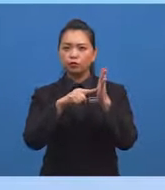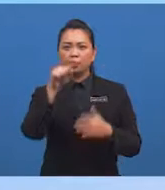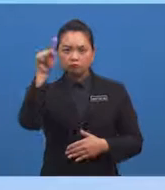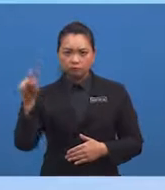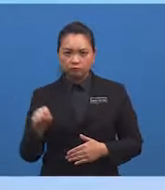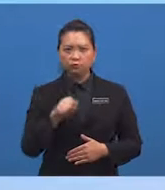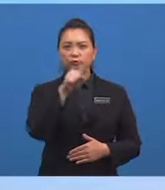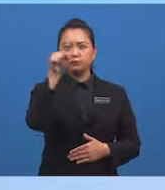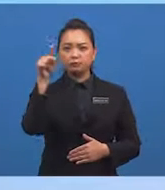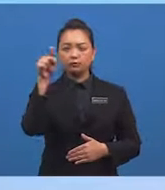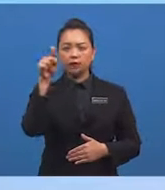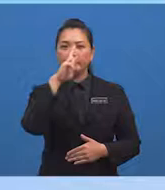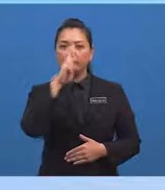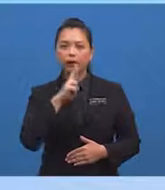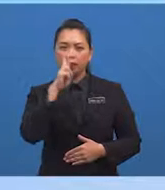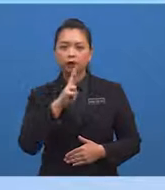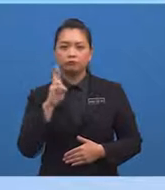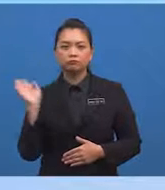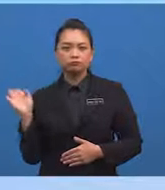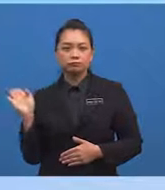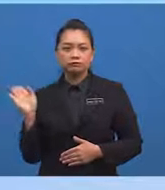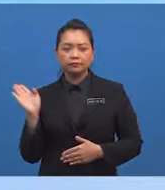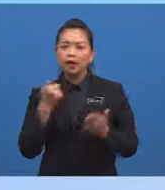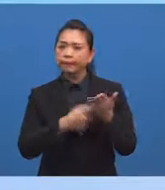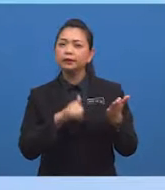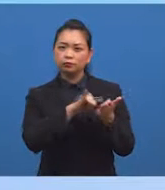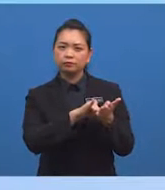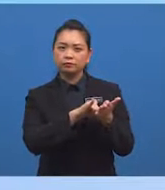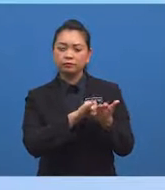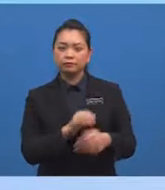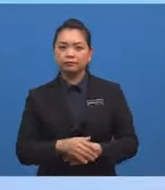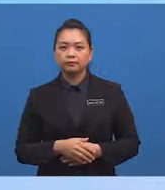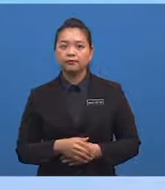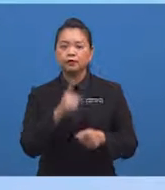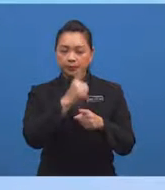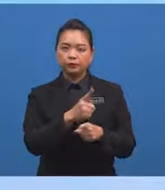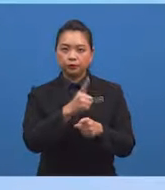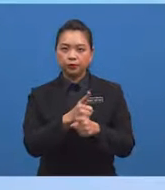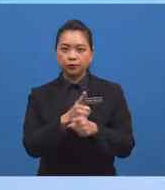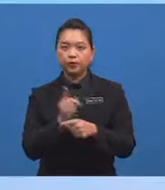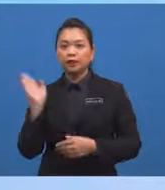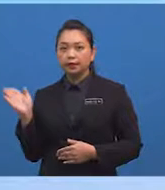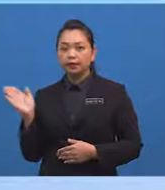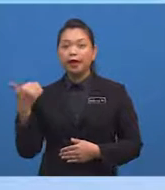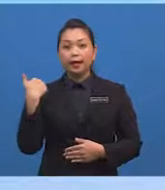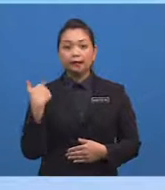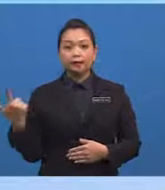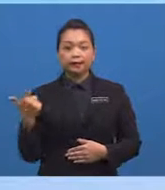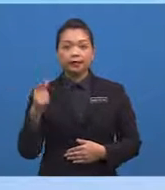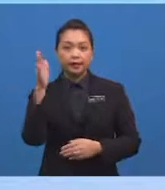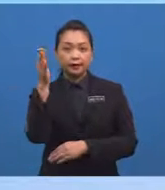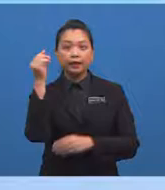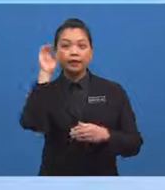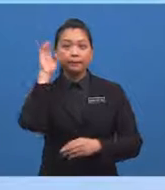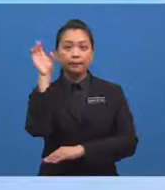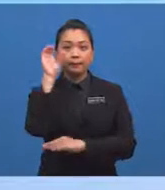dengan anak panah di dalam bulatan ini? Betul Ini ialah gambar tiang